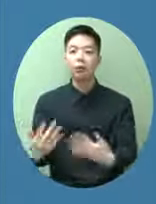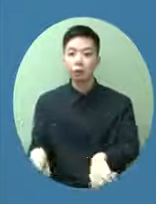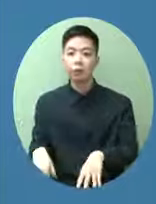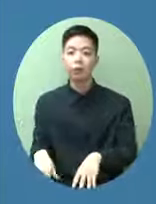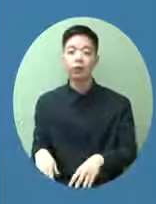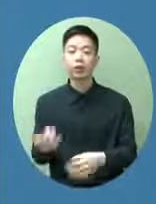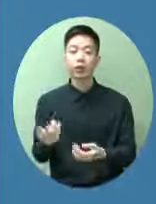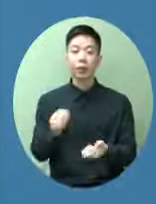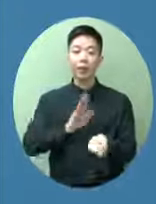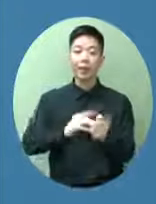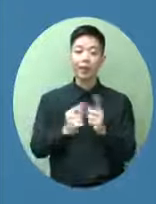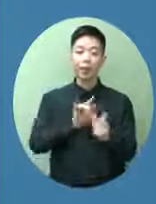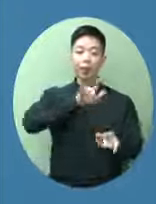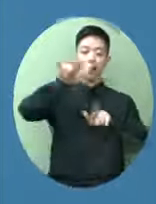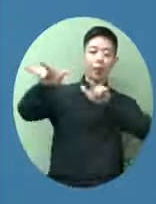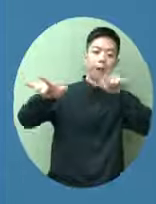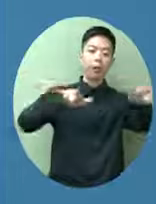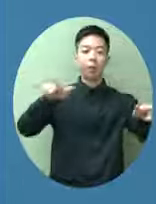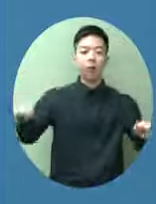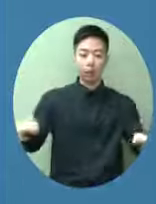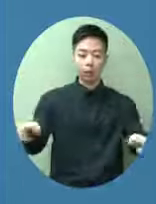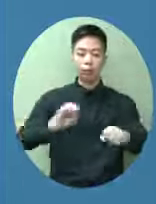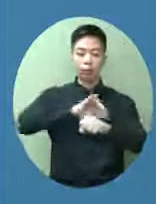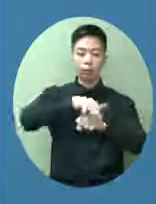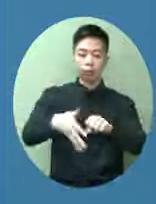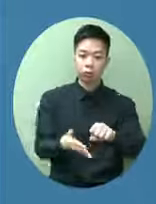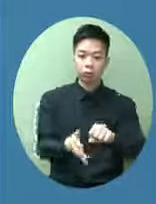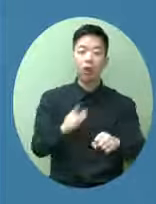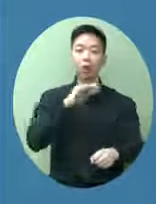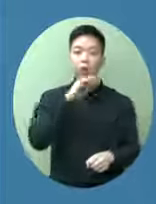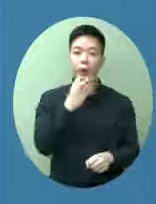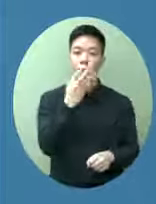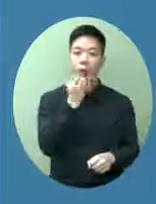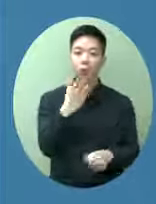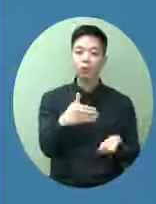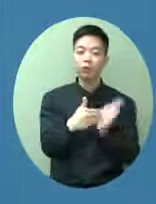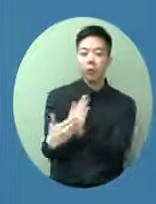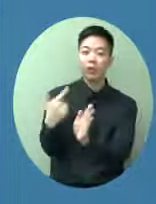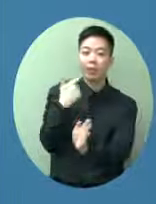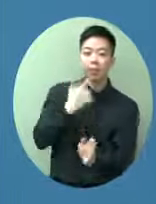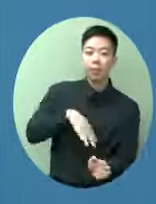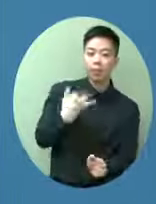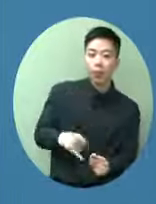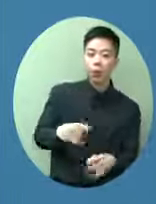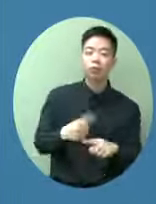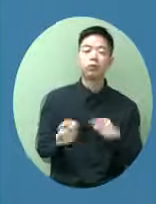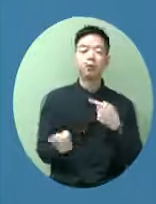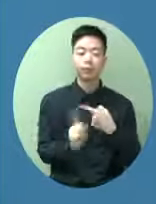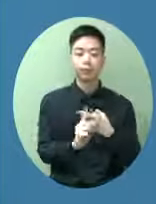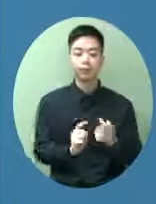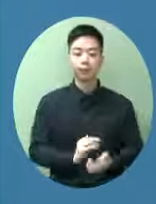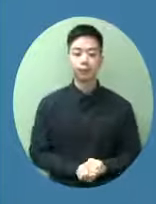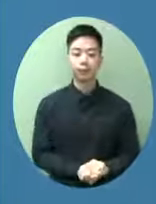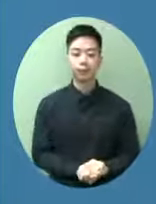這些個案所以如果香港特區不是嚴防那個輸入就會有很大的風險